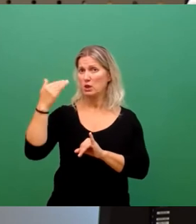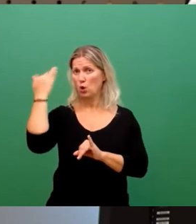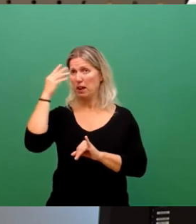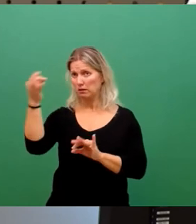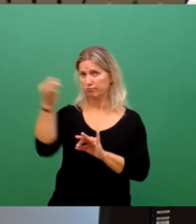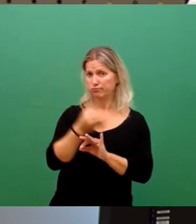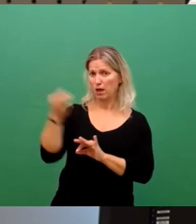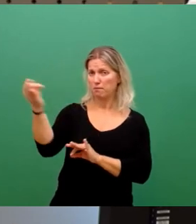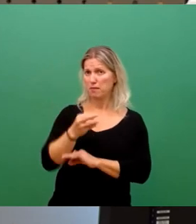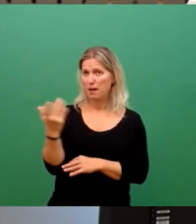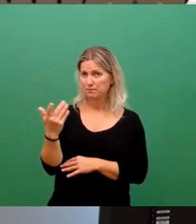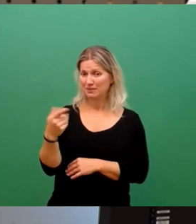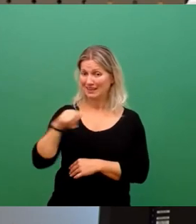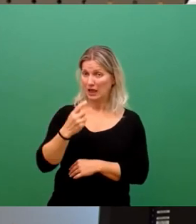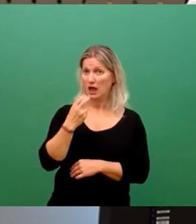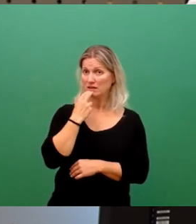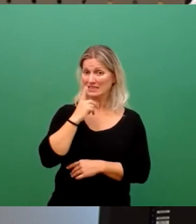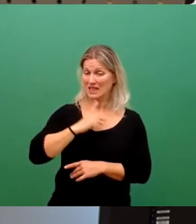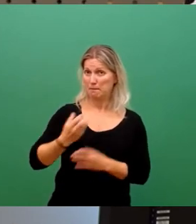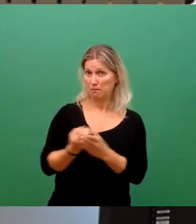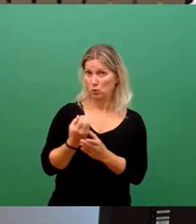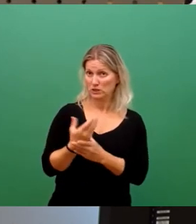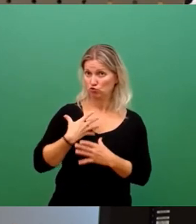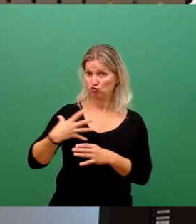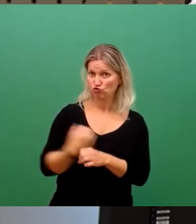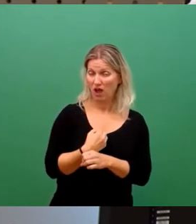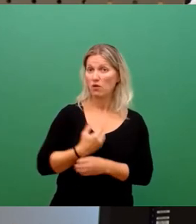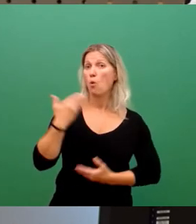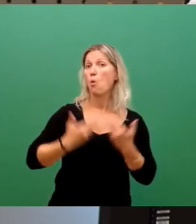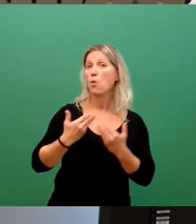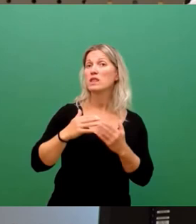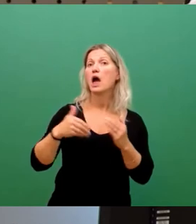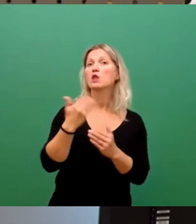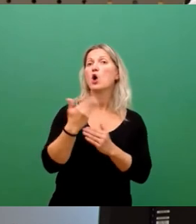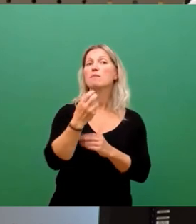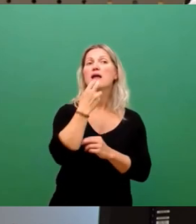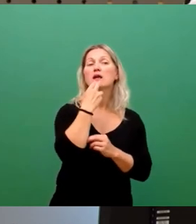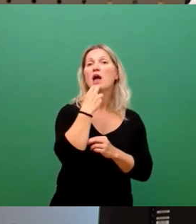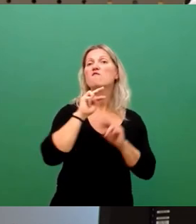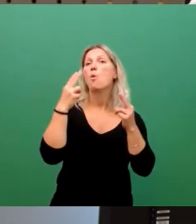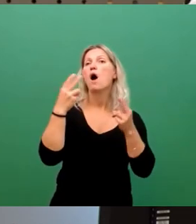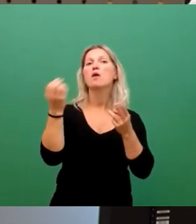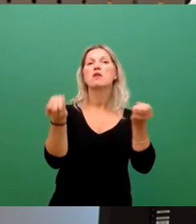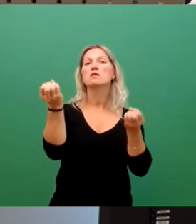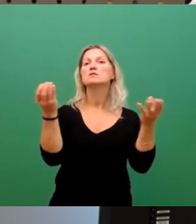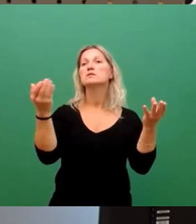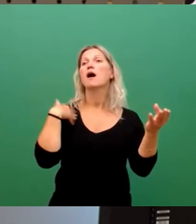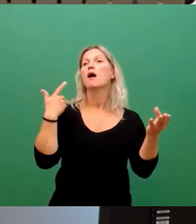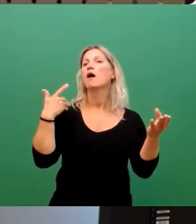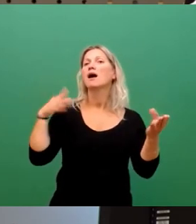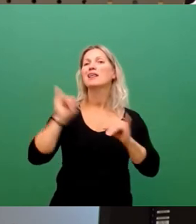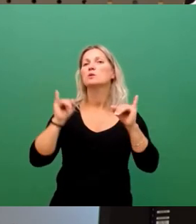hier vor Ort auch zu produzieren? Oder werden erneuerbare Energien in anderen Landesteilen Deutschlands produziert? Ich glaube, das wird bei